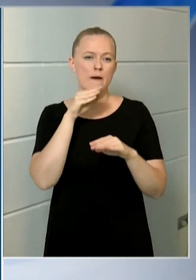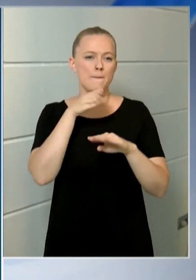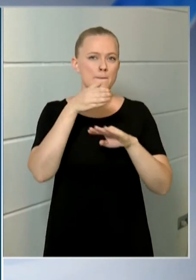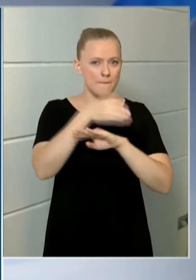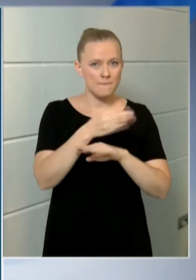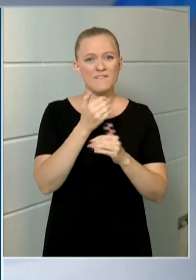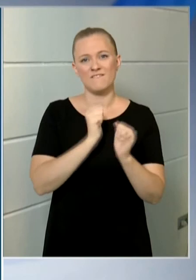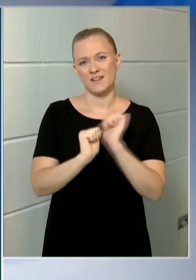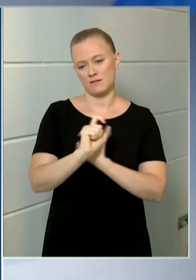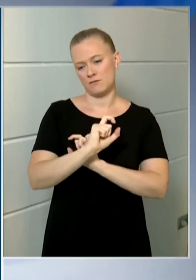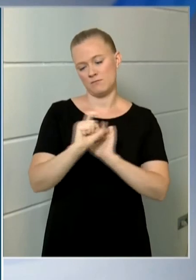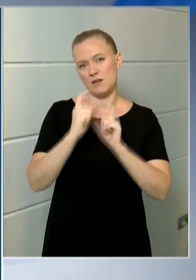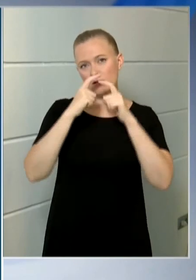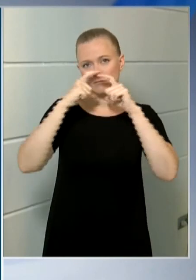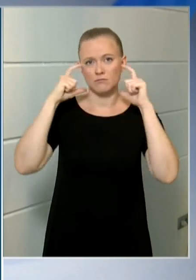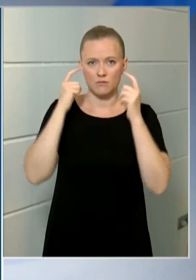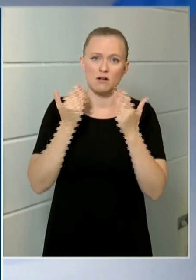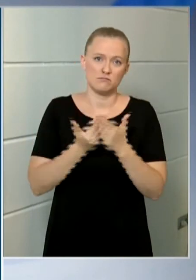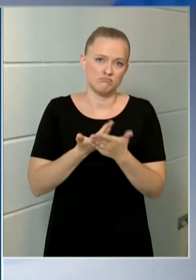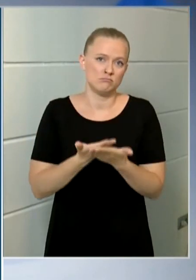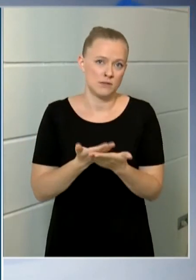védelmében tegyük föl a maszkot.